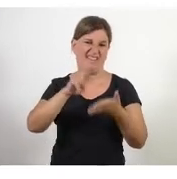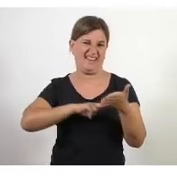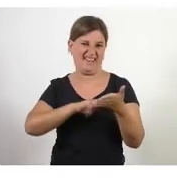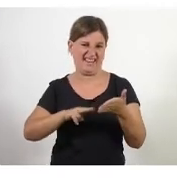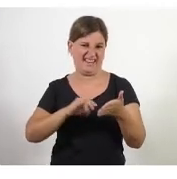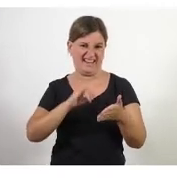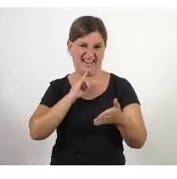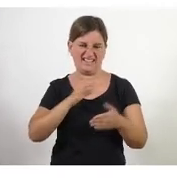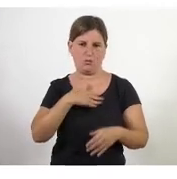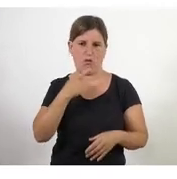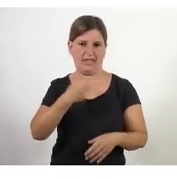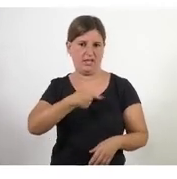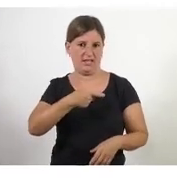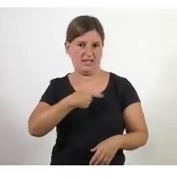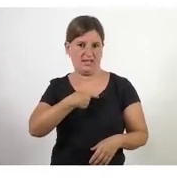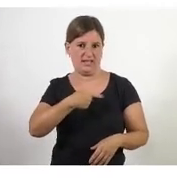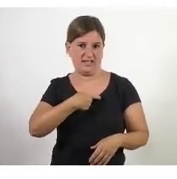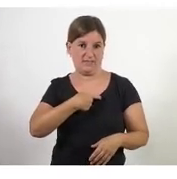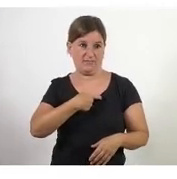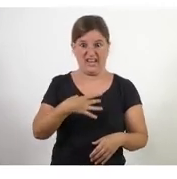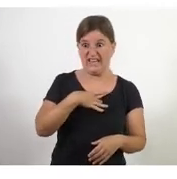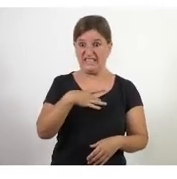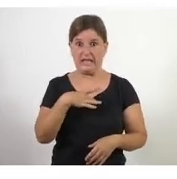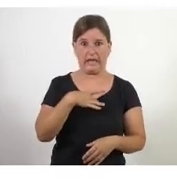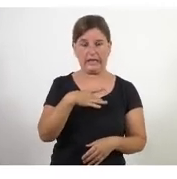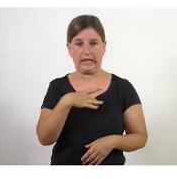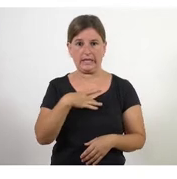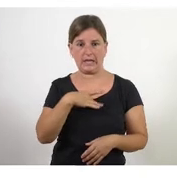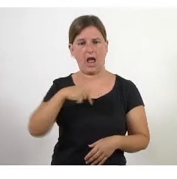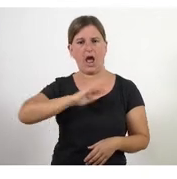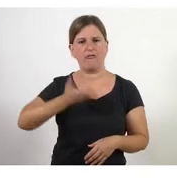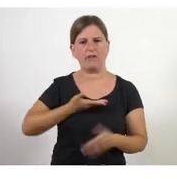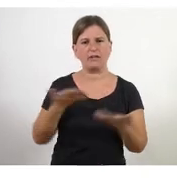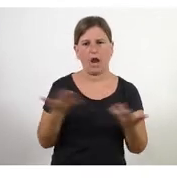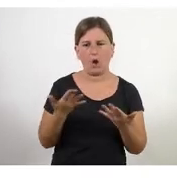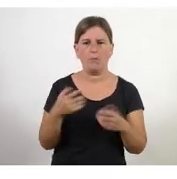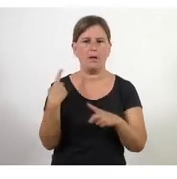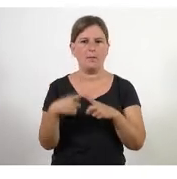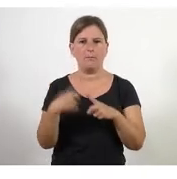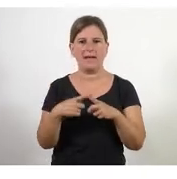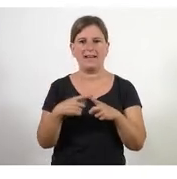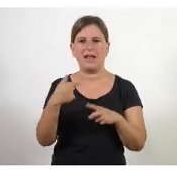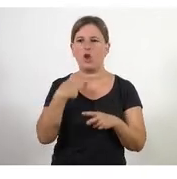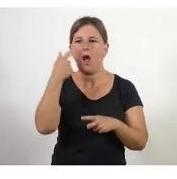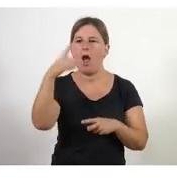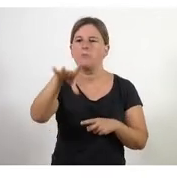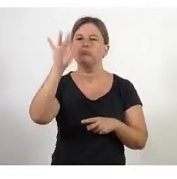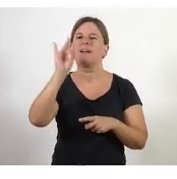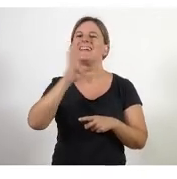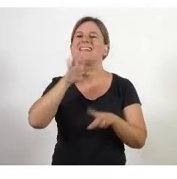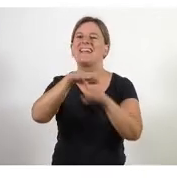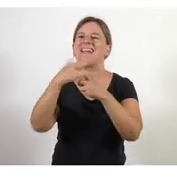nou incert què vol dir? Com ens impacta? Vol dir que tenim dificultat per anticipar el que succeirà.